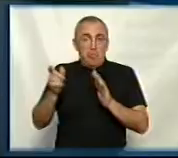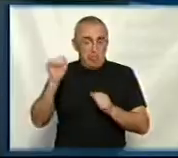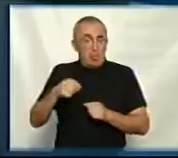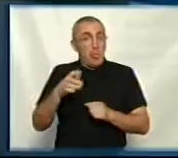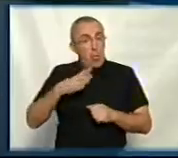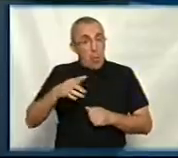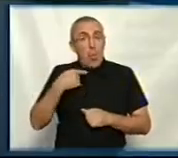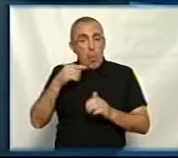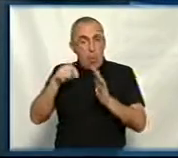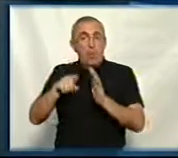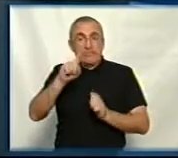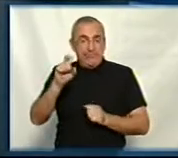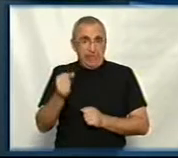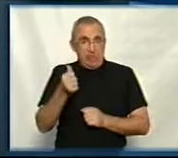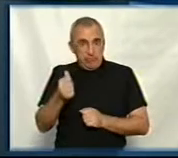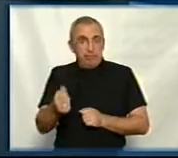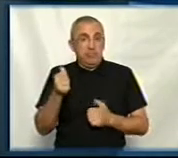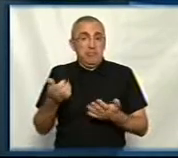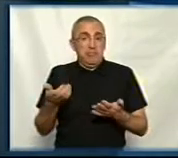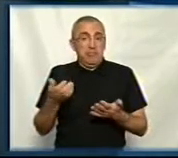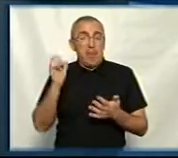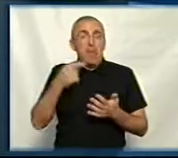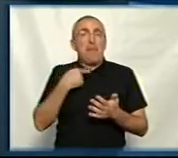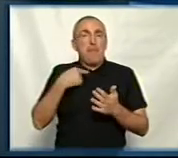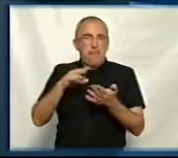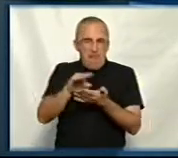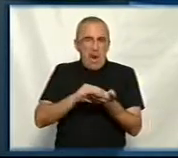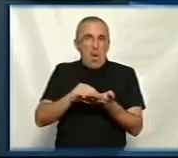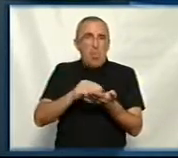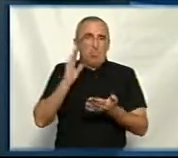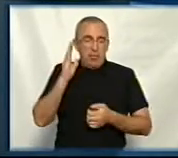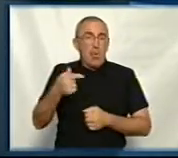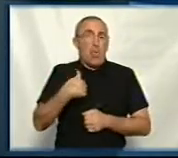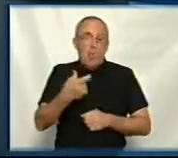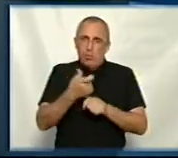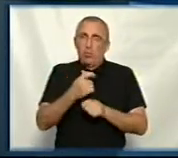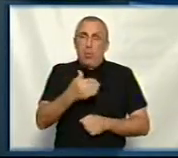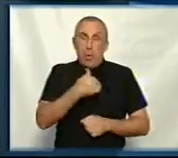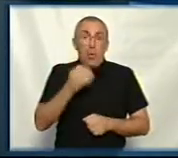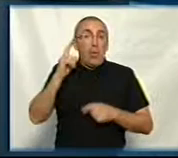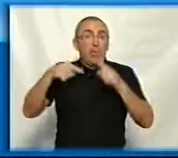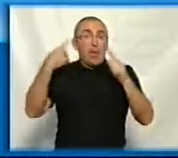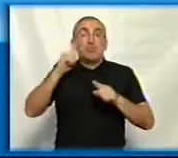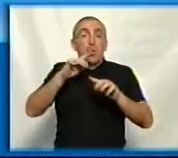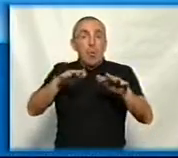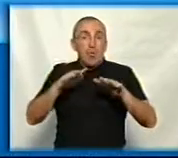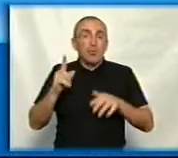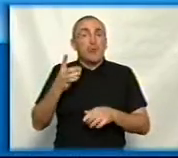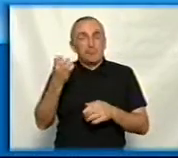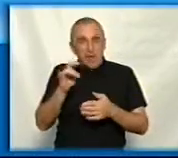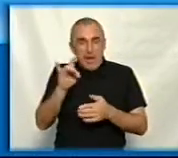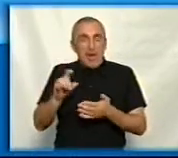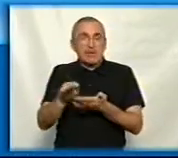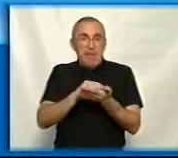почекувати голос «за». Ну, можливо, справді, буде переголосовано, і я б дуже цього хотіла, коли буде наступна сесія, справді, щоб ще раз